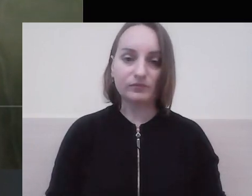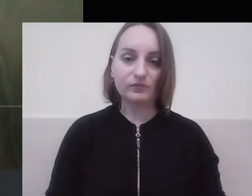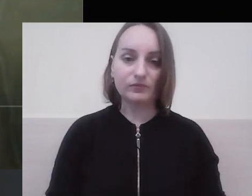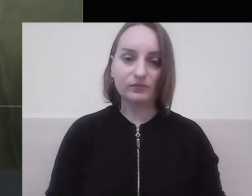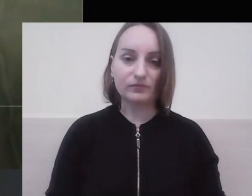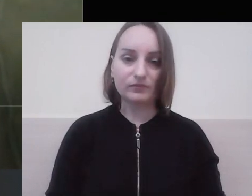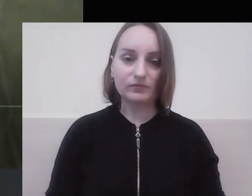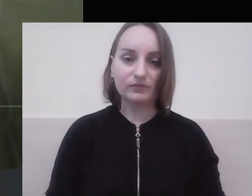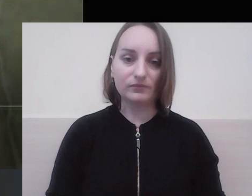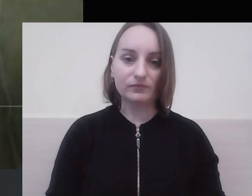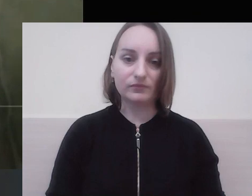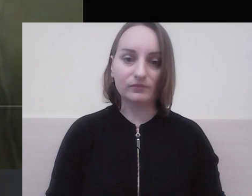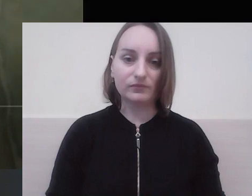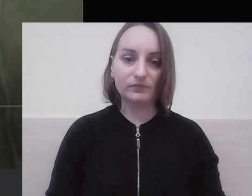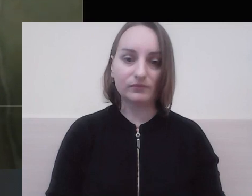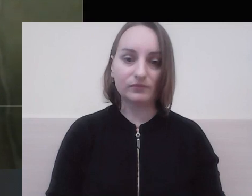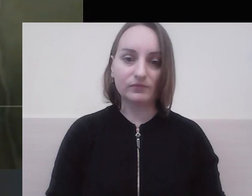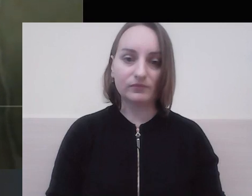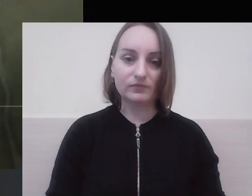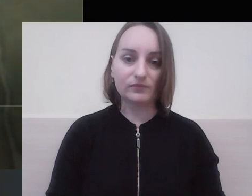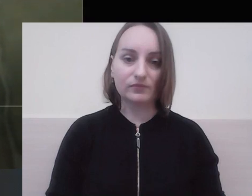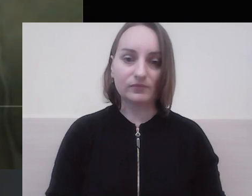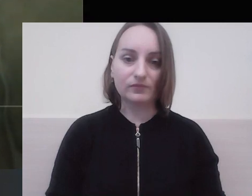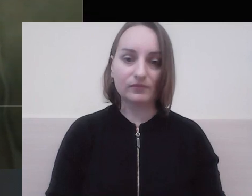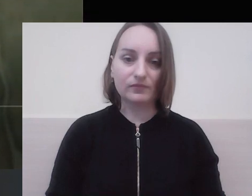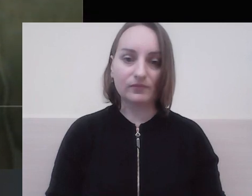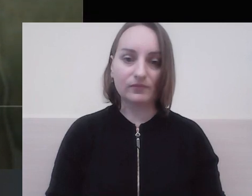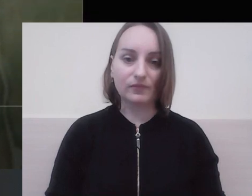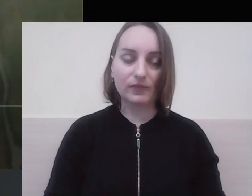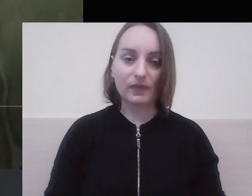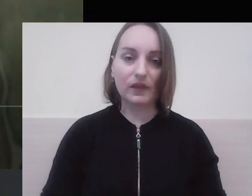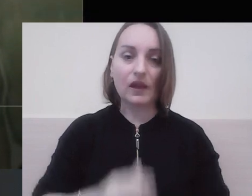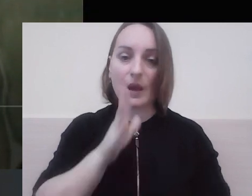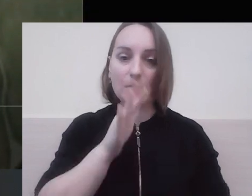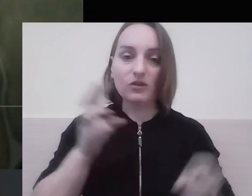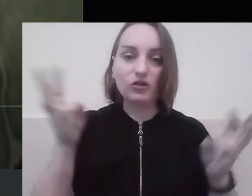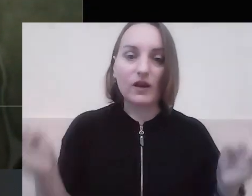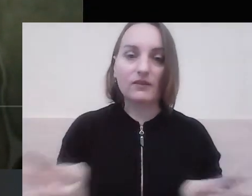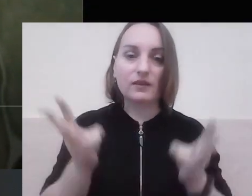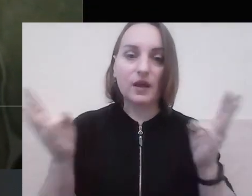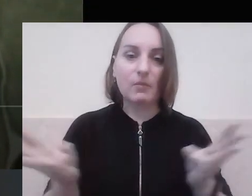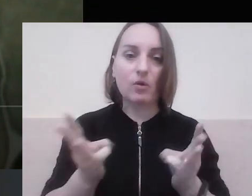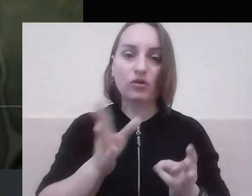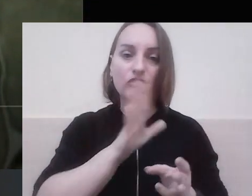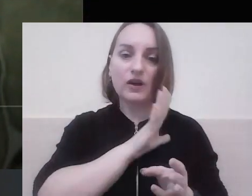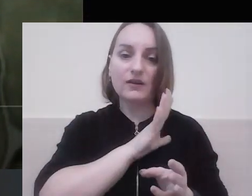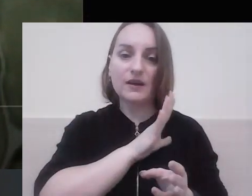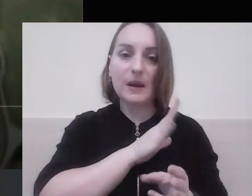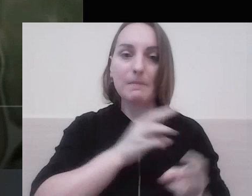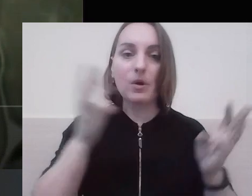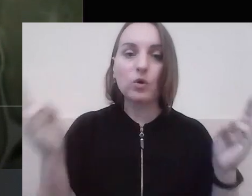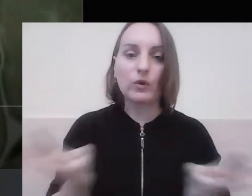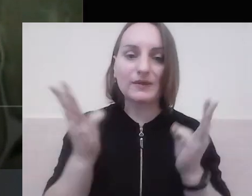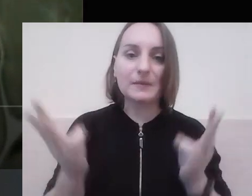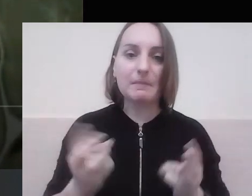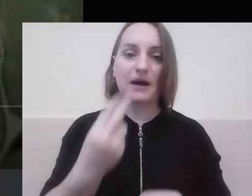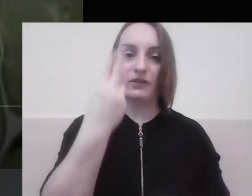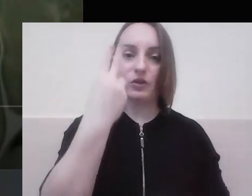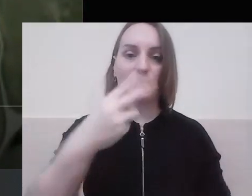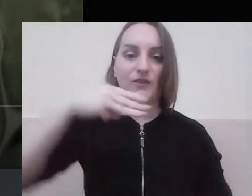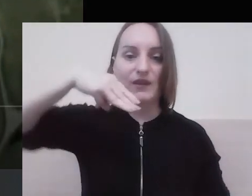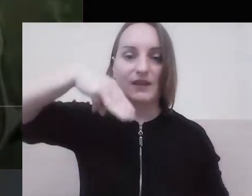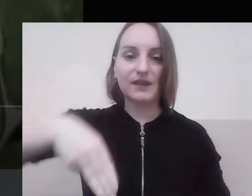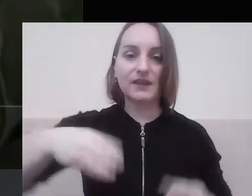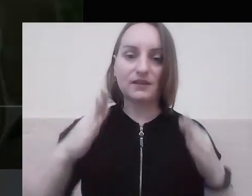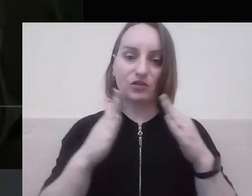трупи на згарищах, ніж перли собаки. Під час пожежі особливо постраждав Поділ, де згоріло близько двох